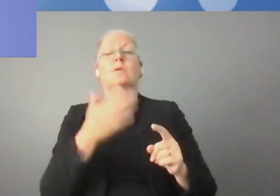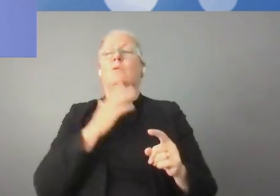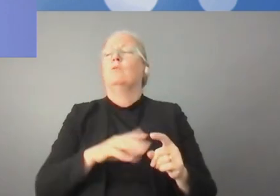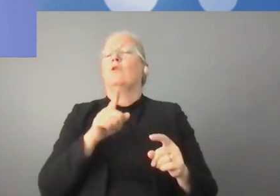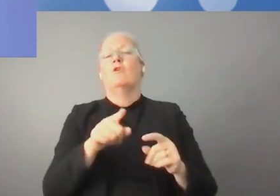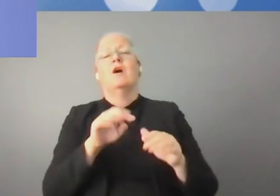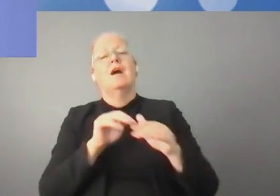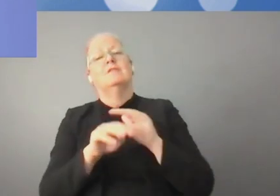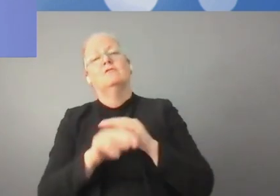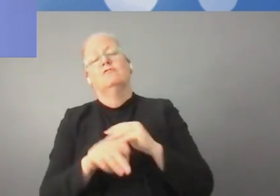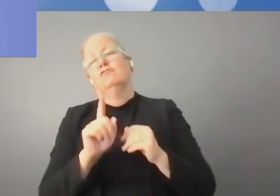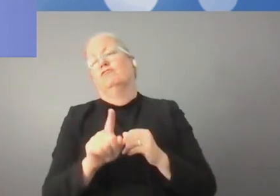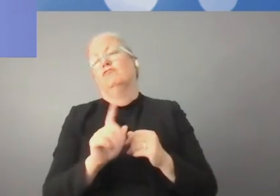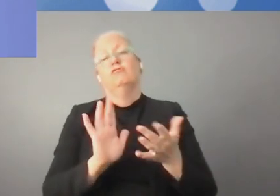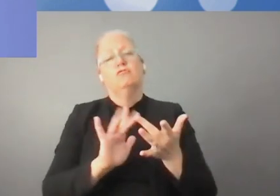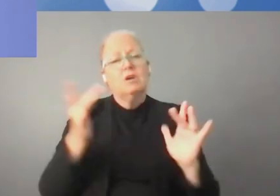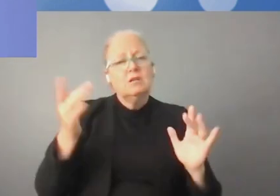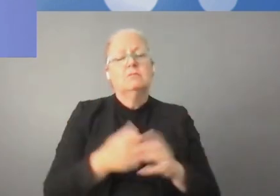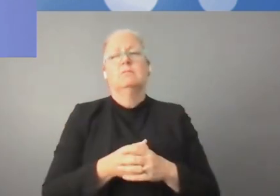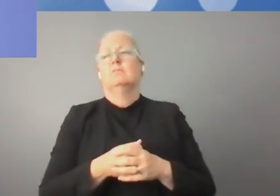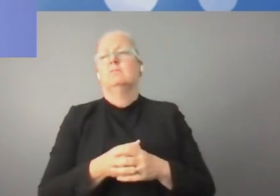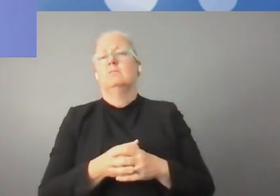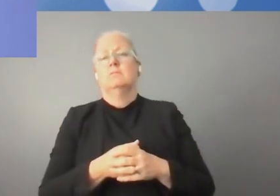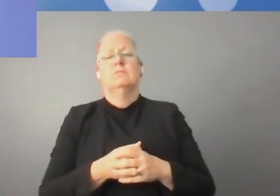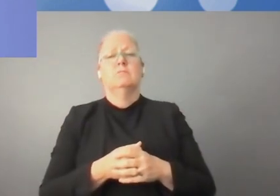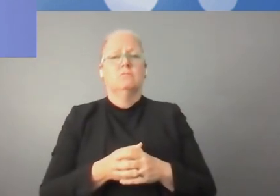'infrastructure numérique. Comme l'accès à Internet,